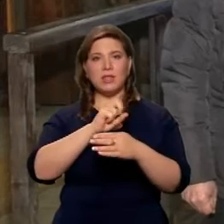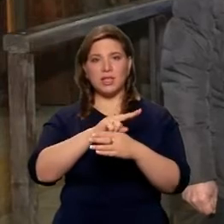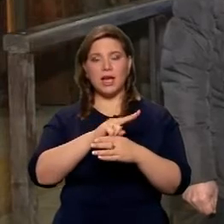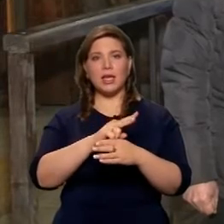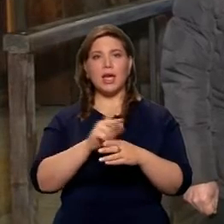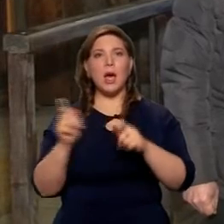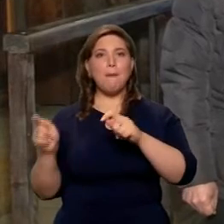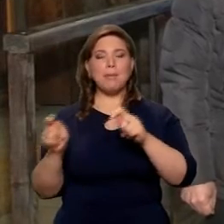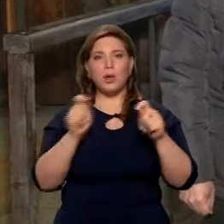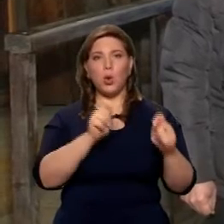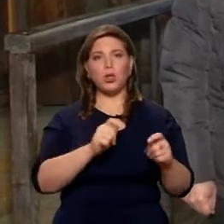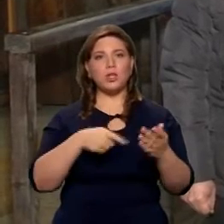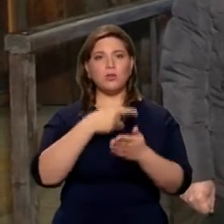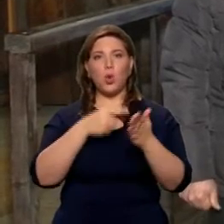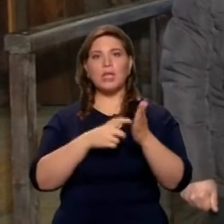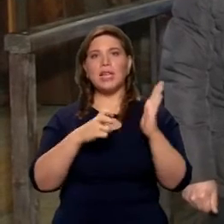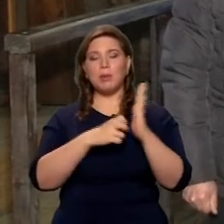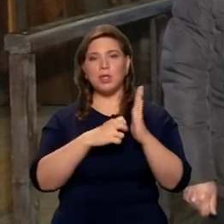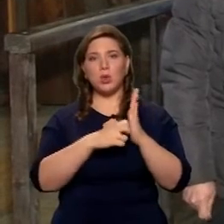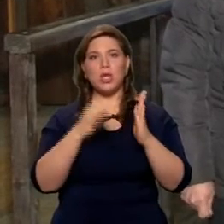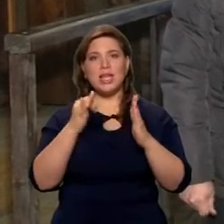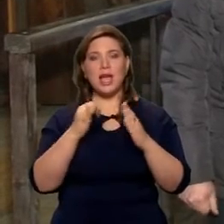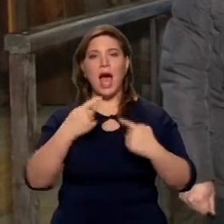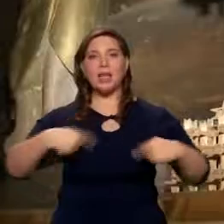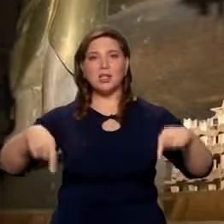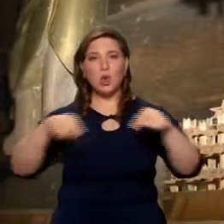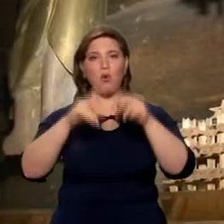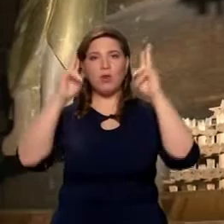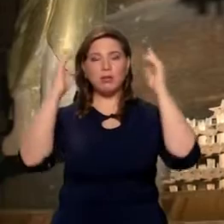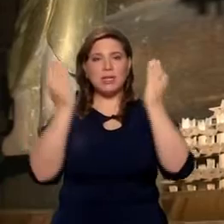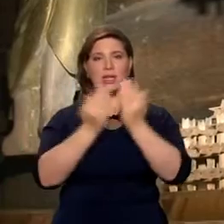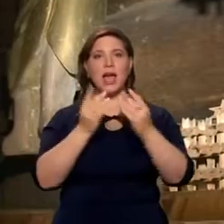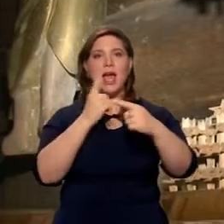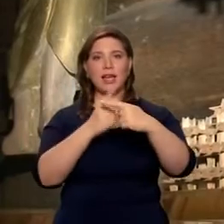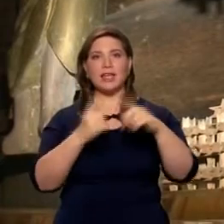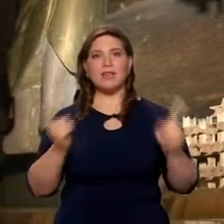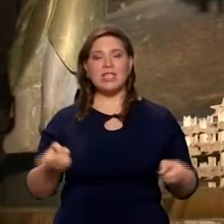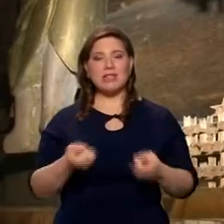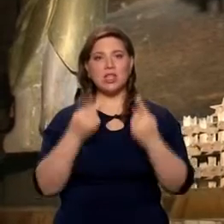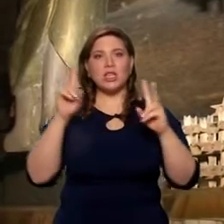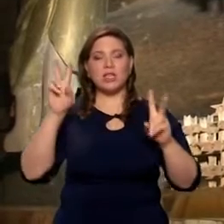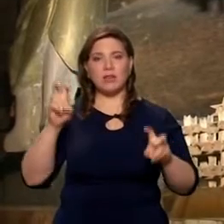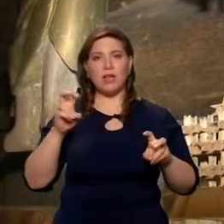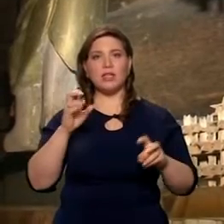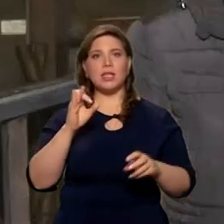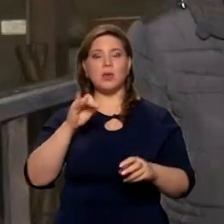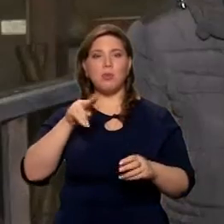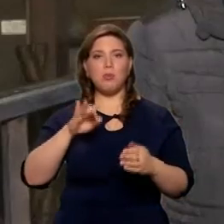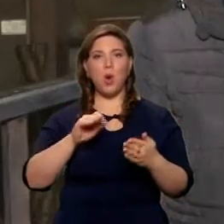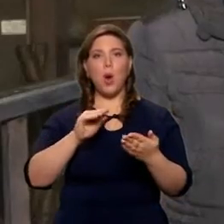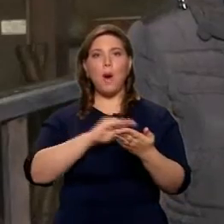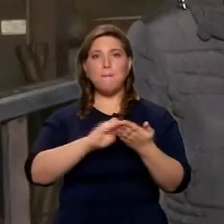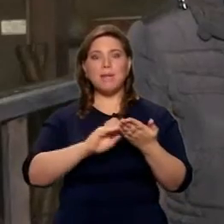приходит в город Слободской, и здесь основывает монастырь. Престовозвиженский он называется. И вот по преданию,